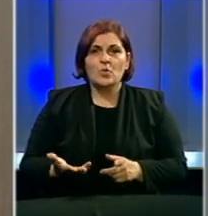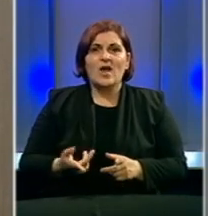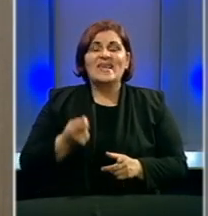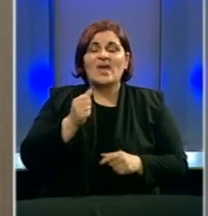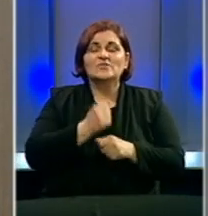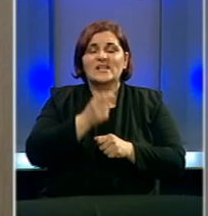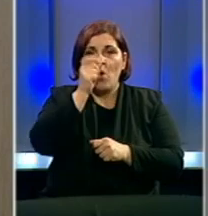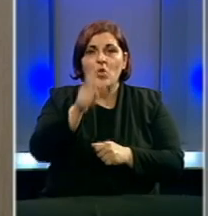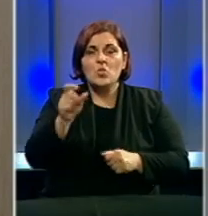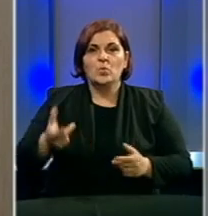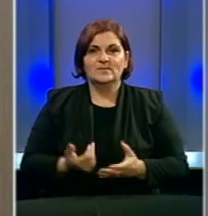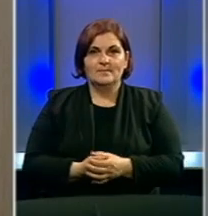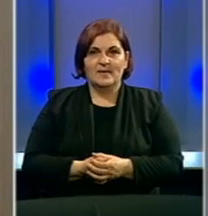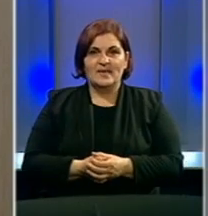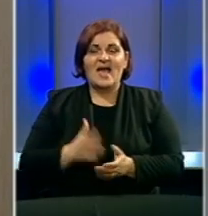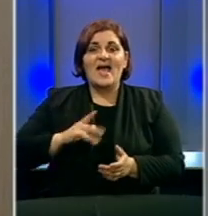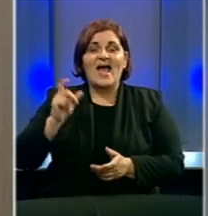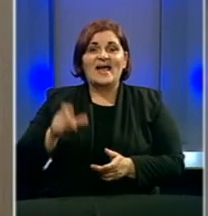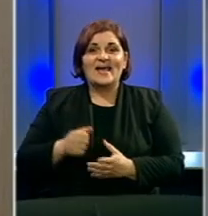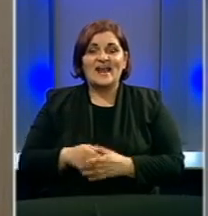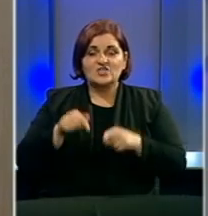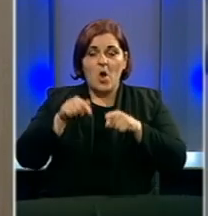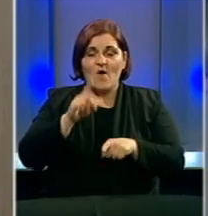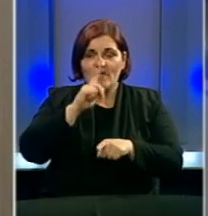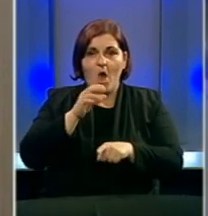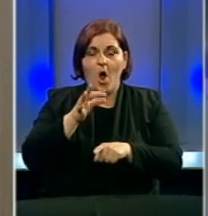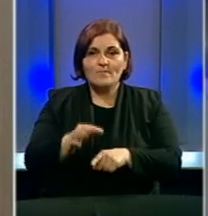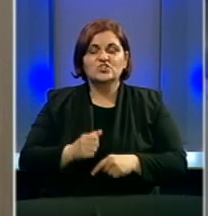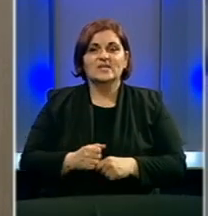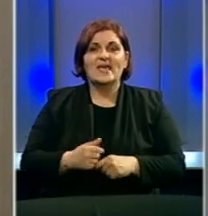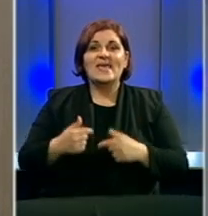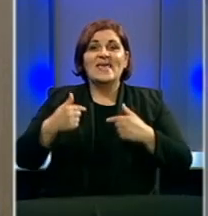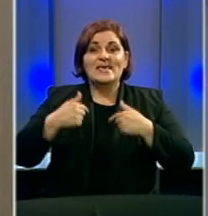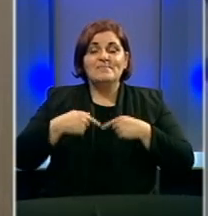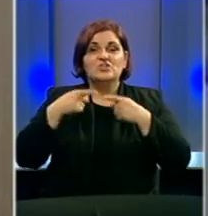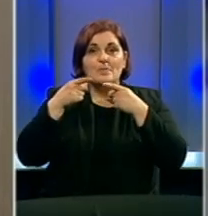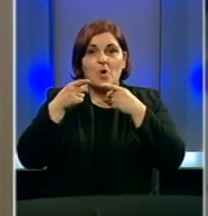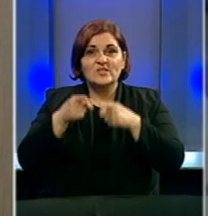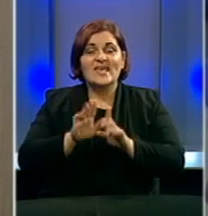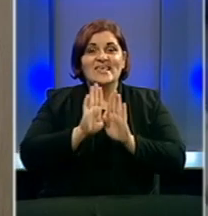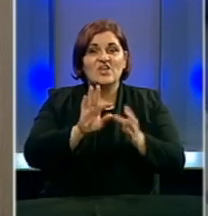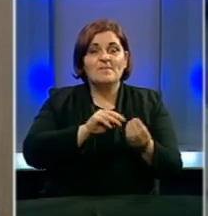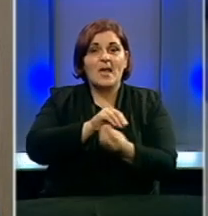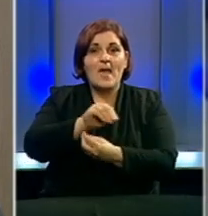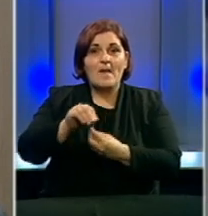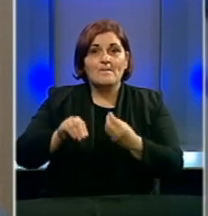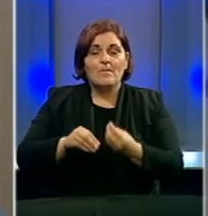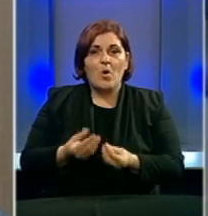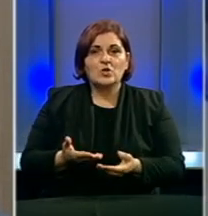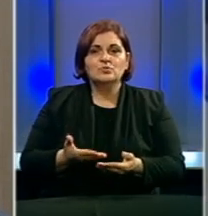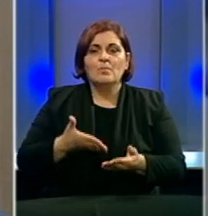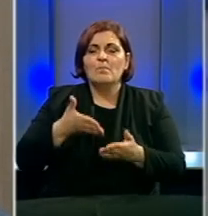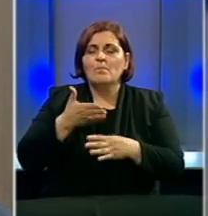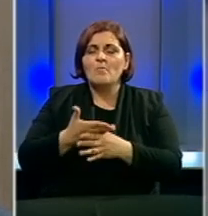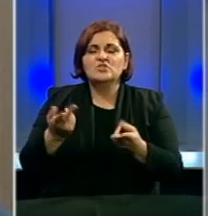o ljudima, građanima ove opštine i mi ćemo i njima i njihovim porodicama prići onako kako mi to